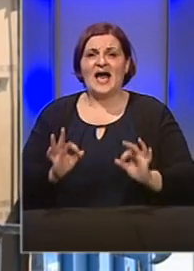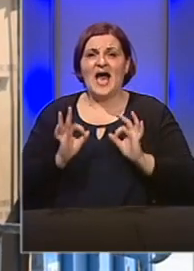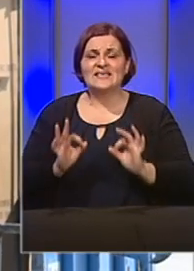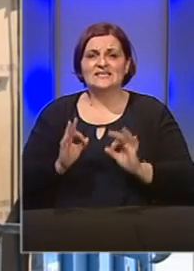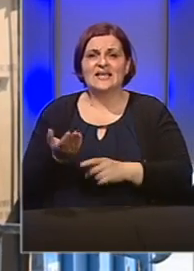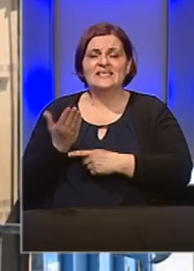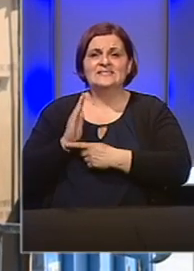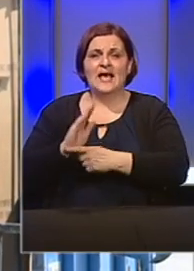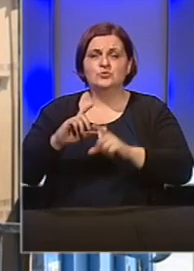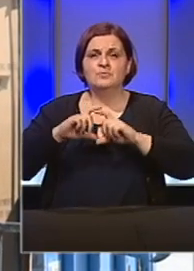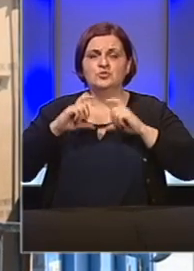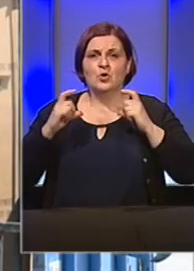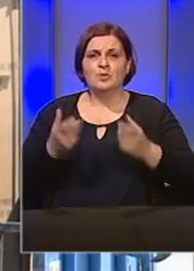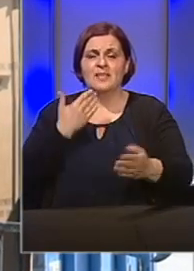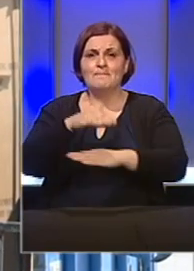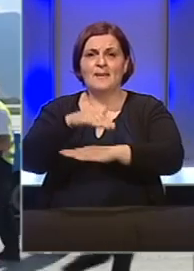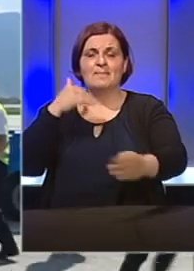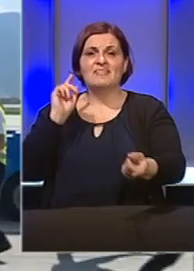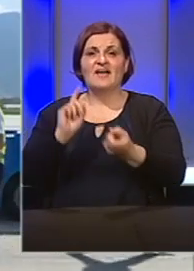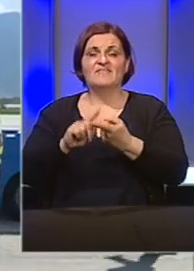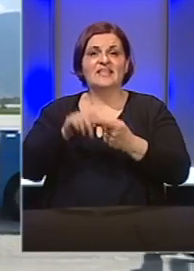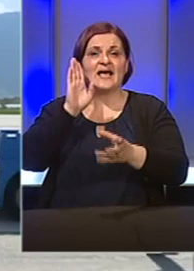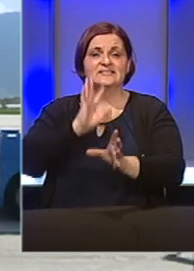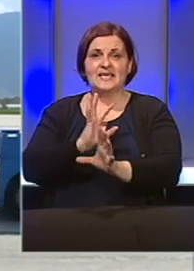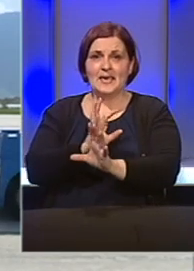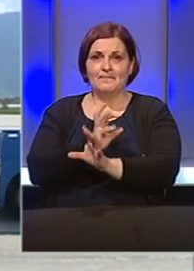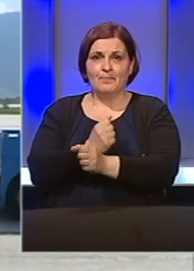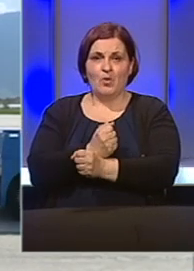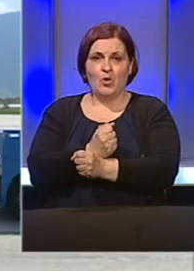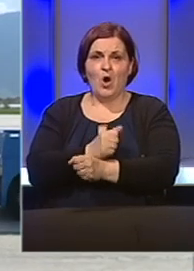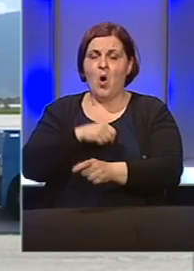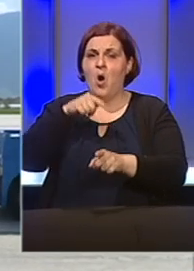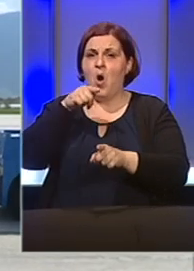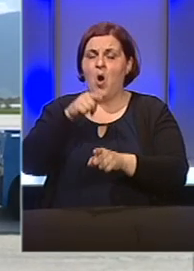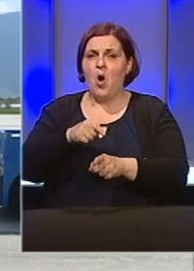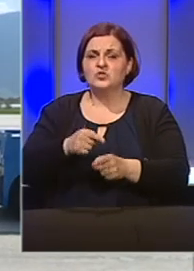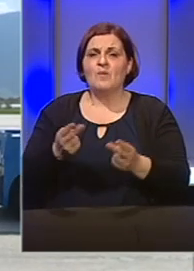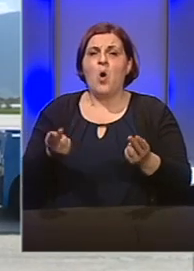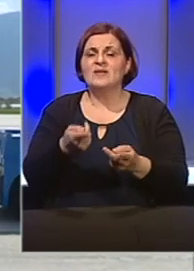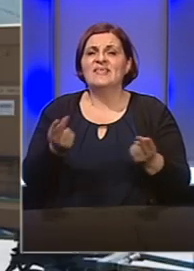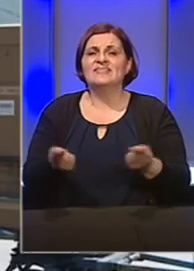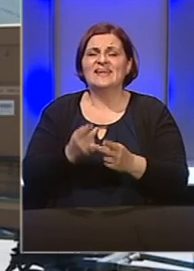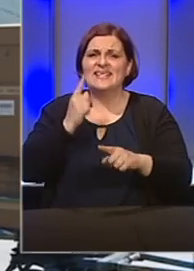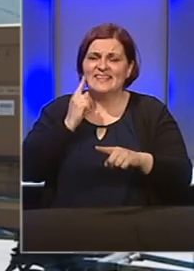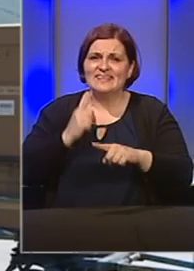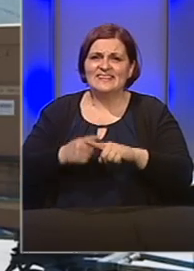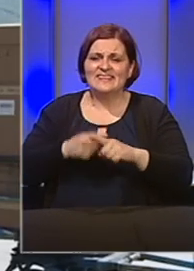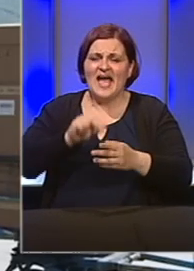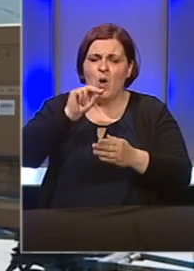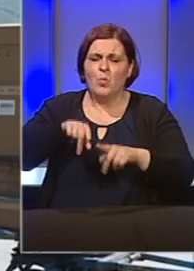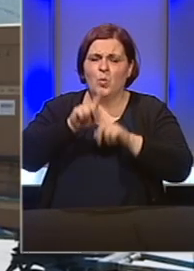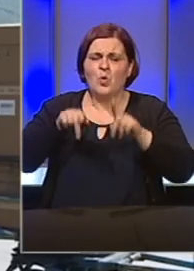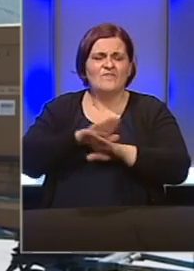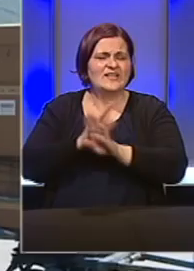Zastupničkog doma Parlamenta Federacije Bosne i Hercegovine. Osim ovoga traže i detaljne ugovore